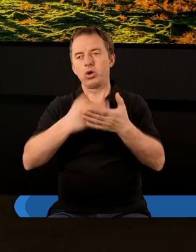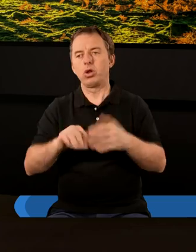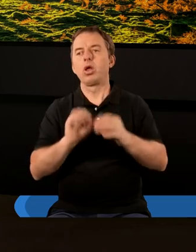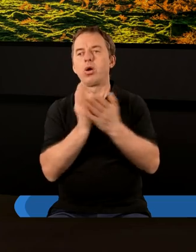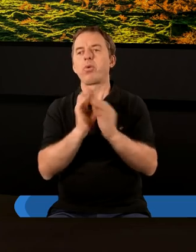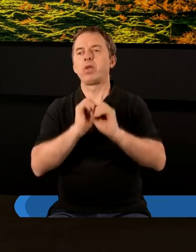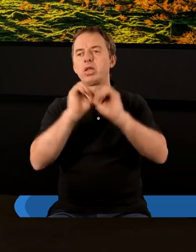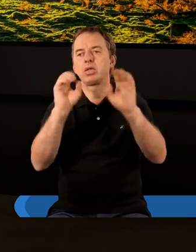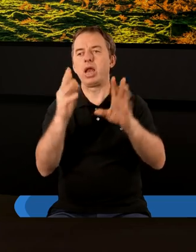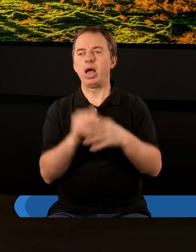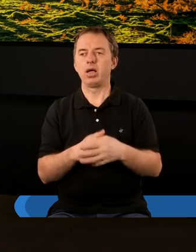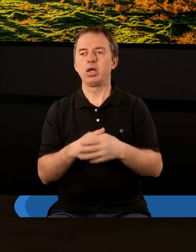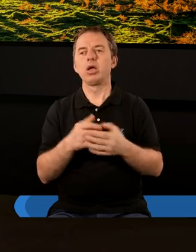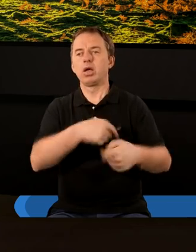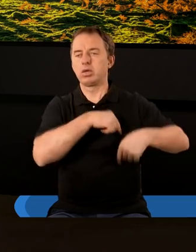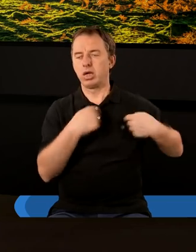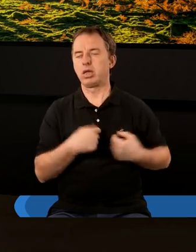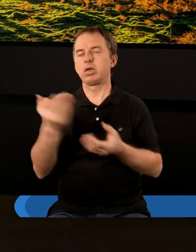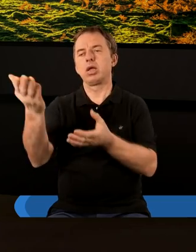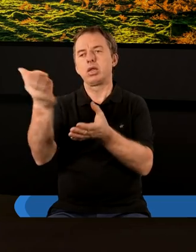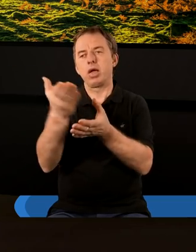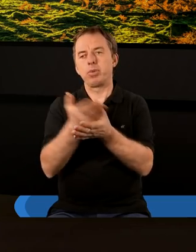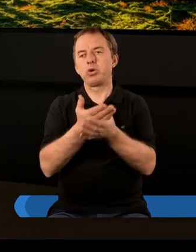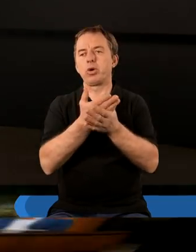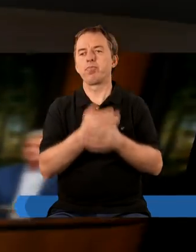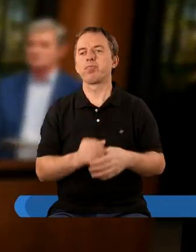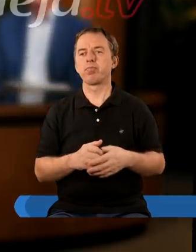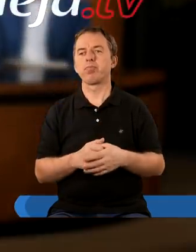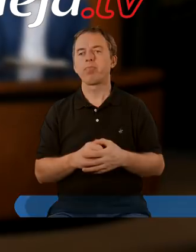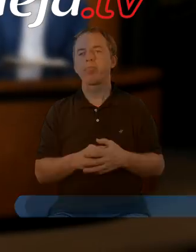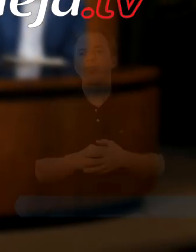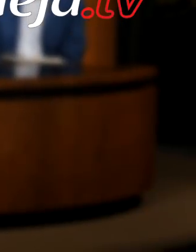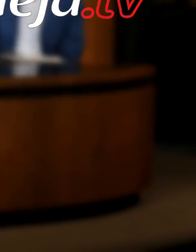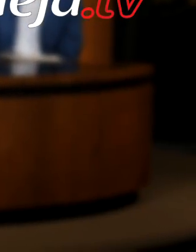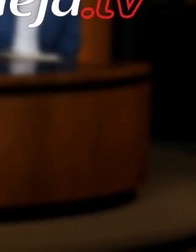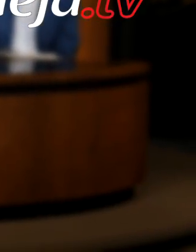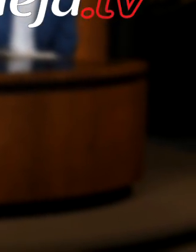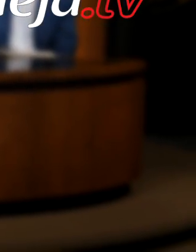rozdziału Księgi Objawienia serdecznie zapraszam muzyka